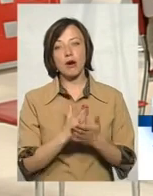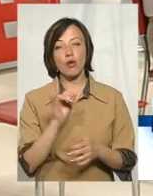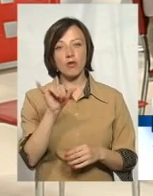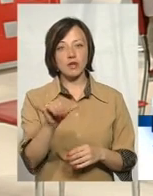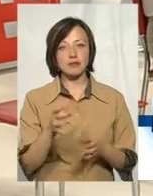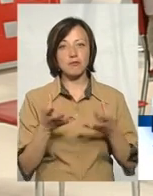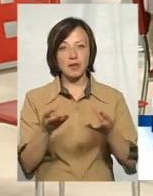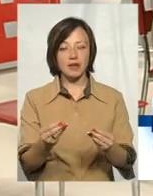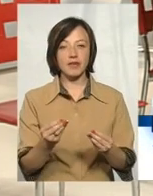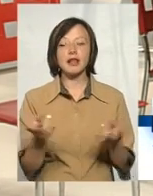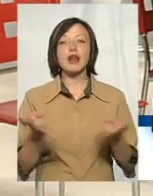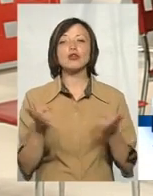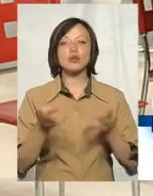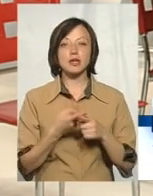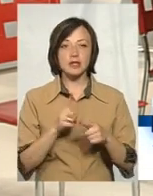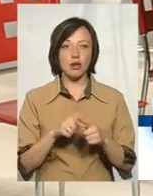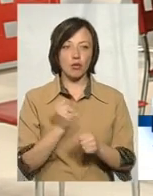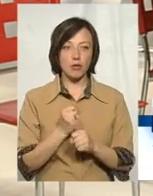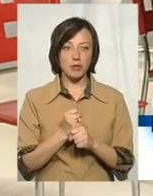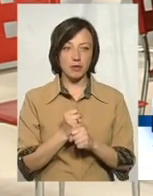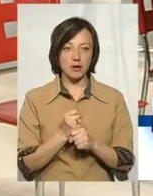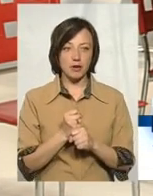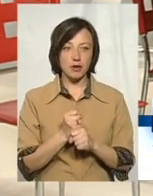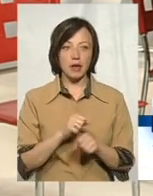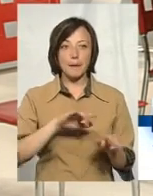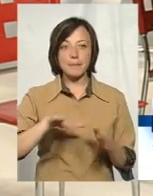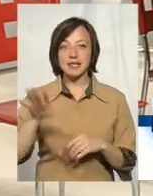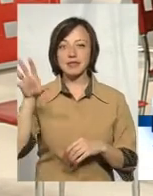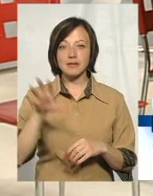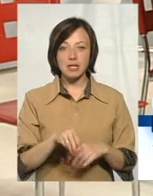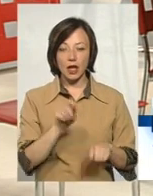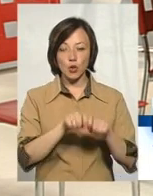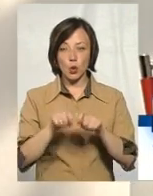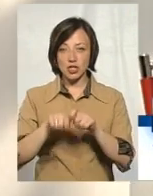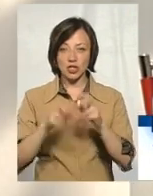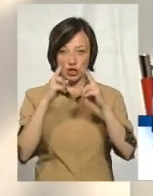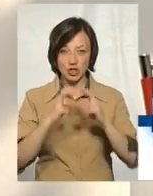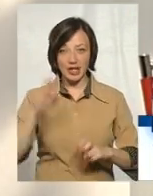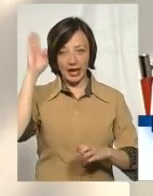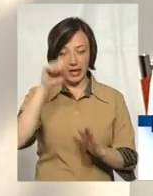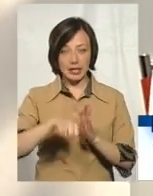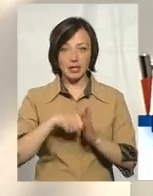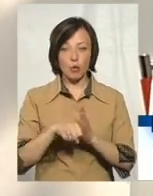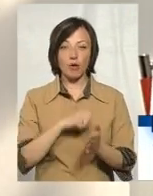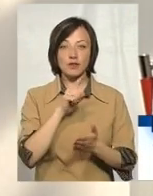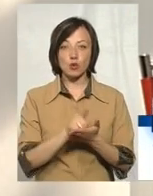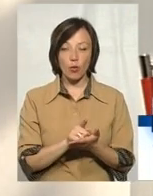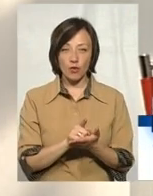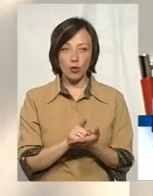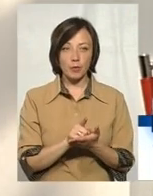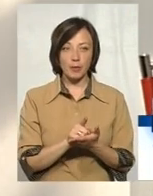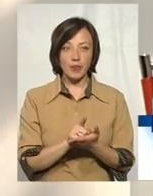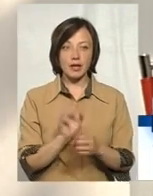вплив на це? Для чого ми це робимо? Після всіх оцих моніторингових досліджень, криниць, ми в обов'язковому порядку